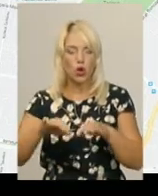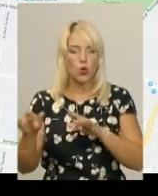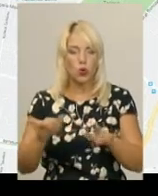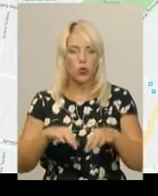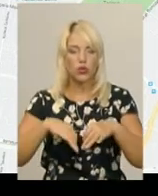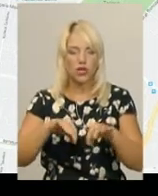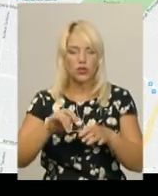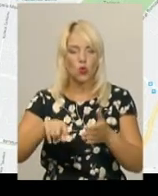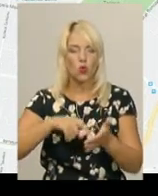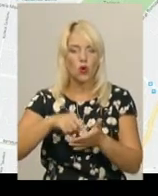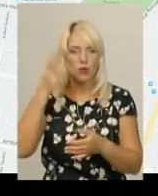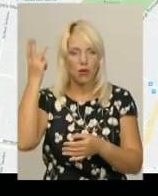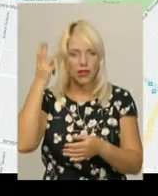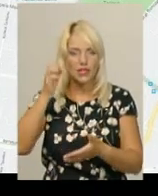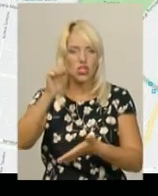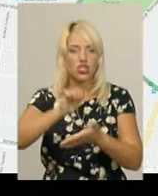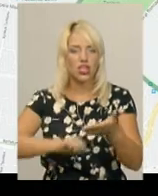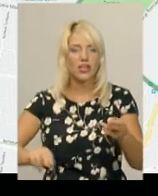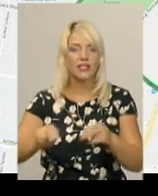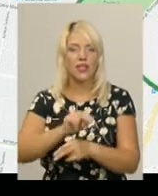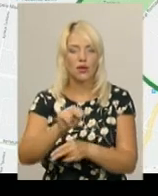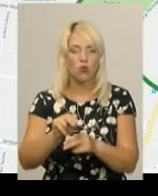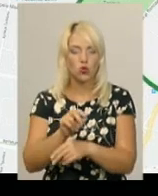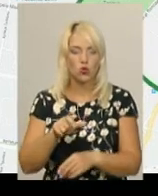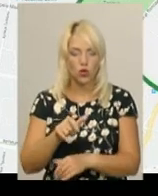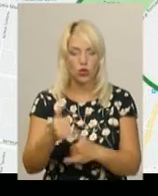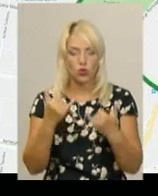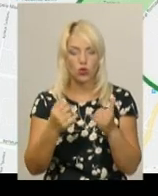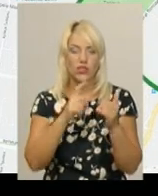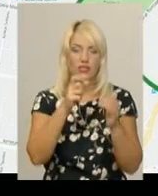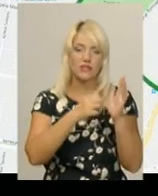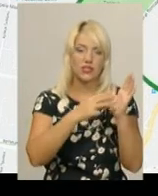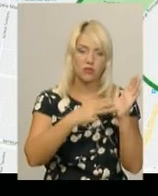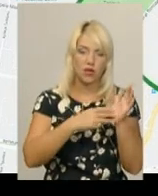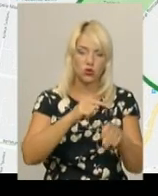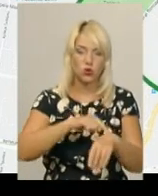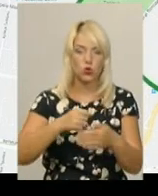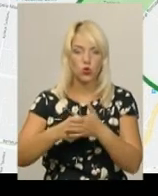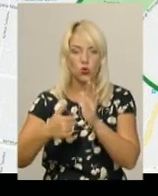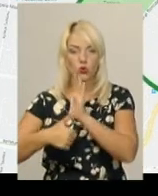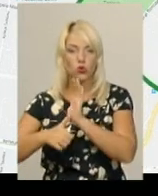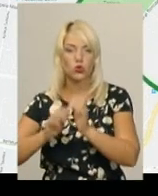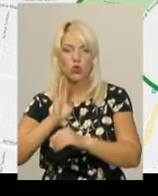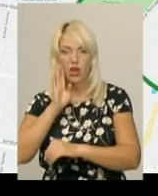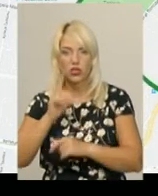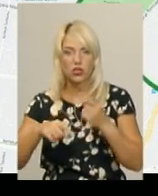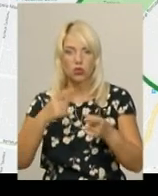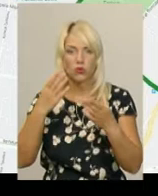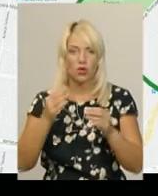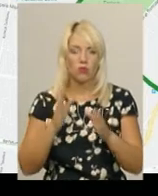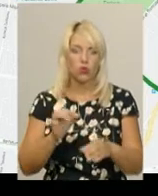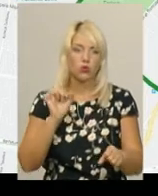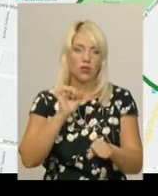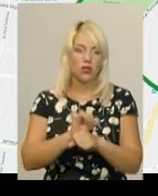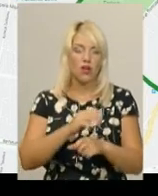Хмельницькому через ремонт проїжджих частин міських доріг. Сьогодні з 18-ї години до 6-ї ранку наступного дня рух буде перекритий на